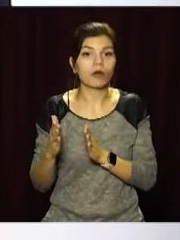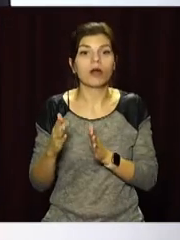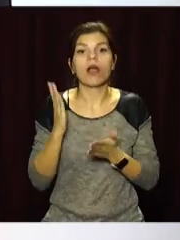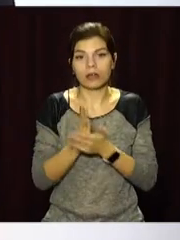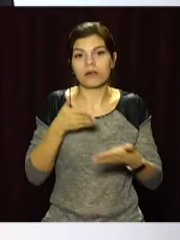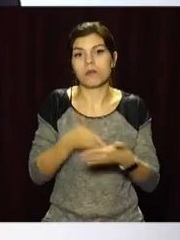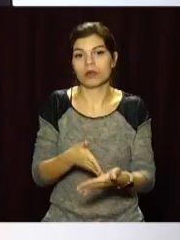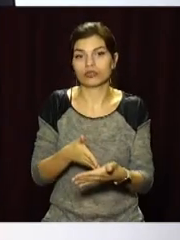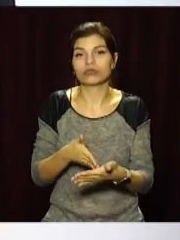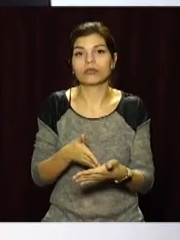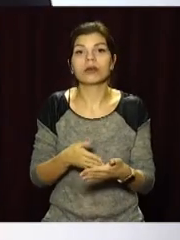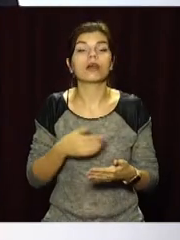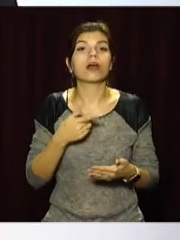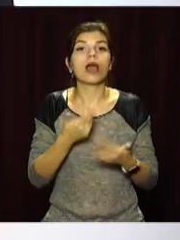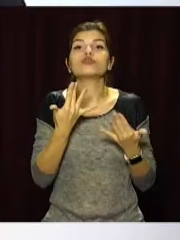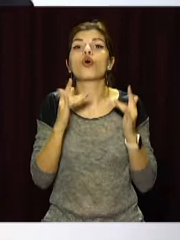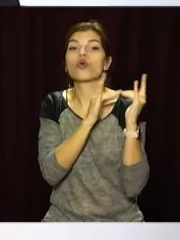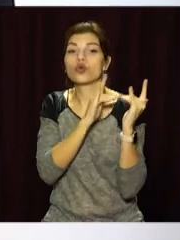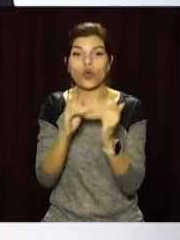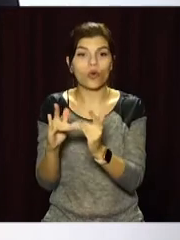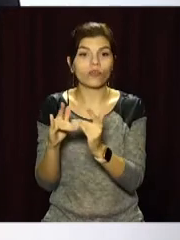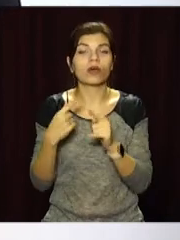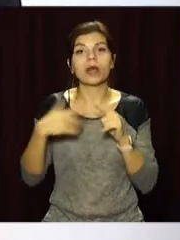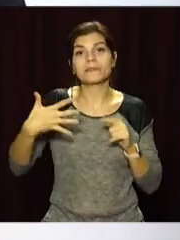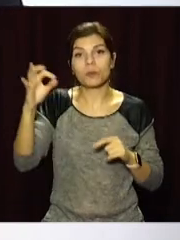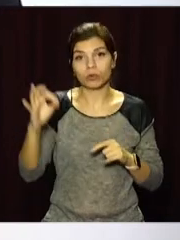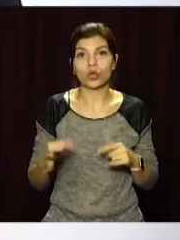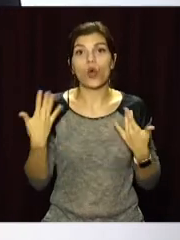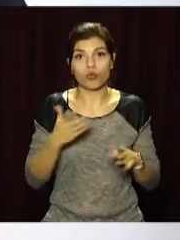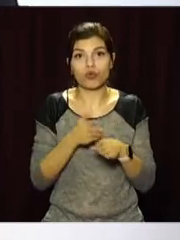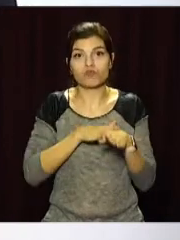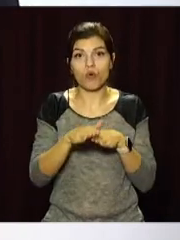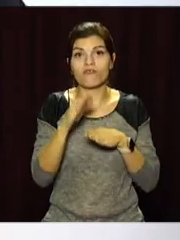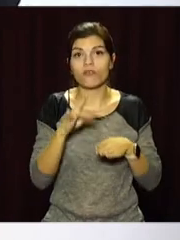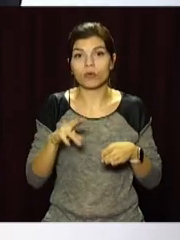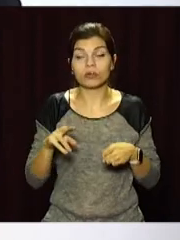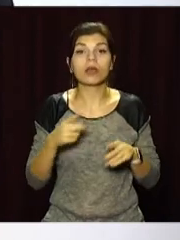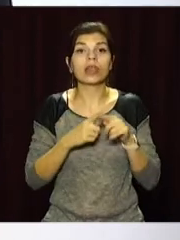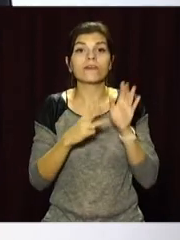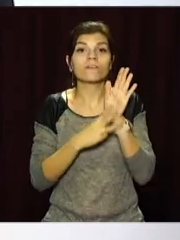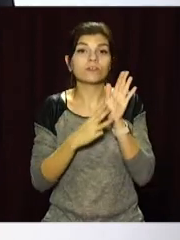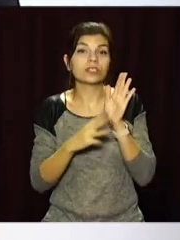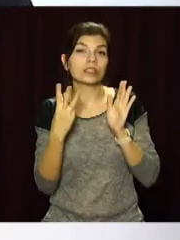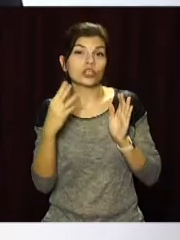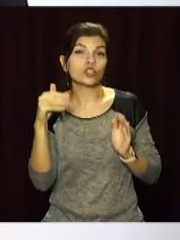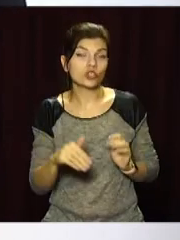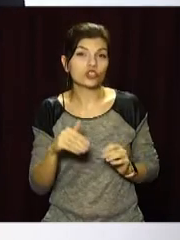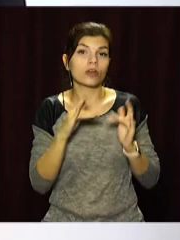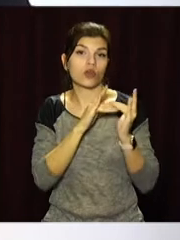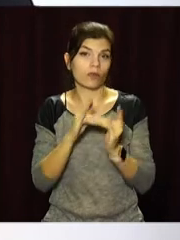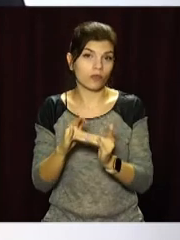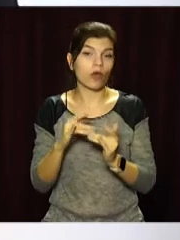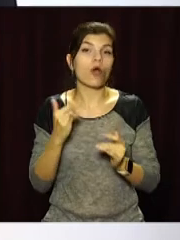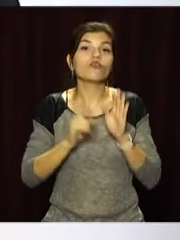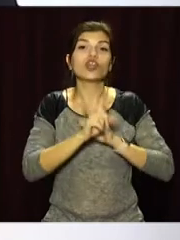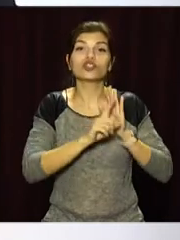межу. Максимальна кількість ліжок, це вже 50% ліжкового фонду, це 83 тисячі ліжок. У